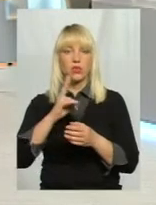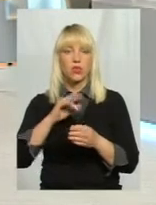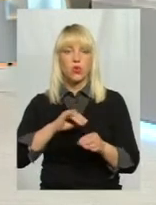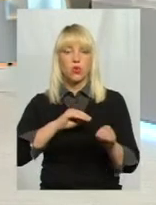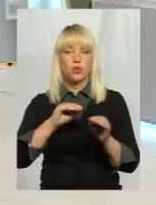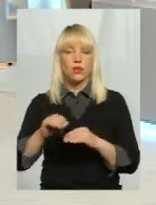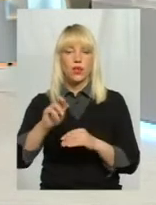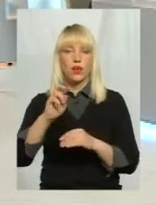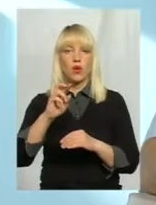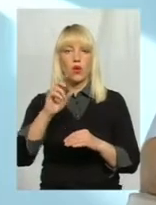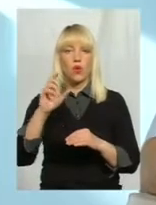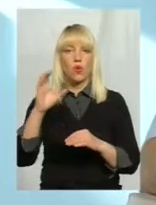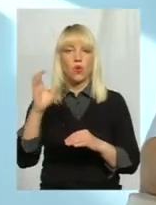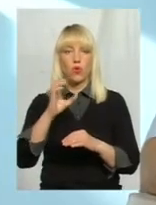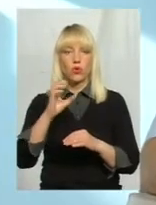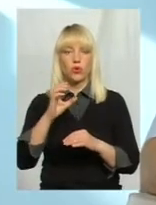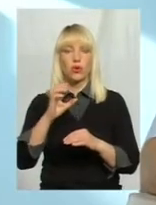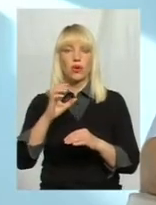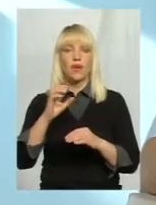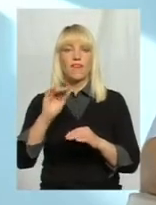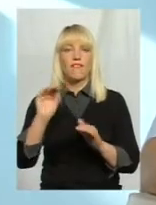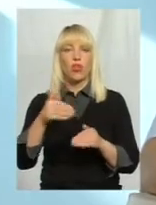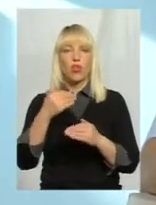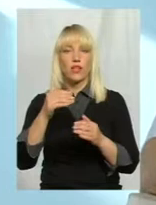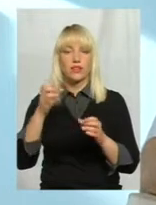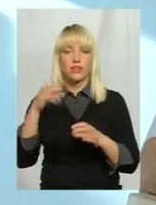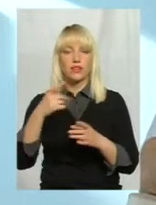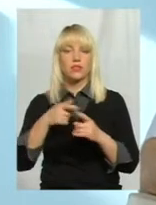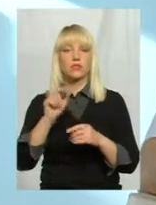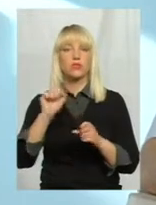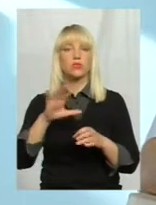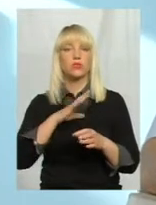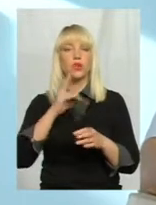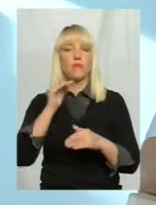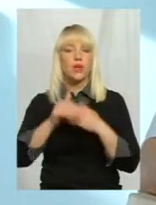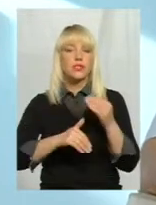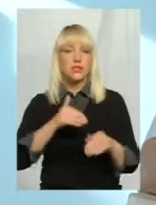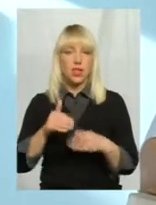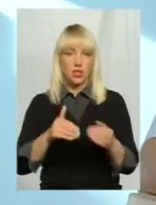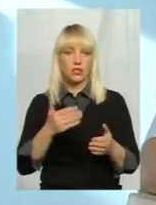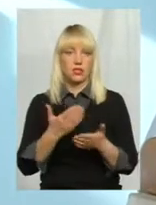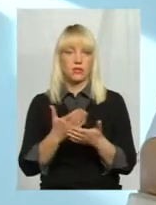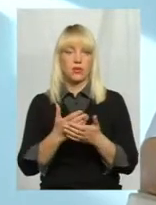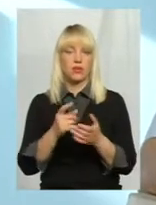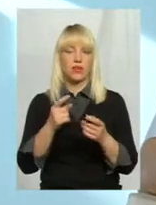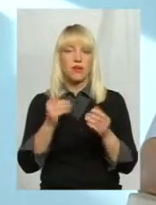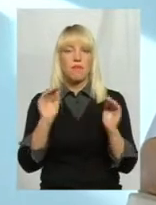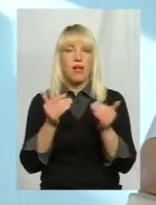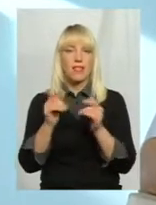ультрафіолетового проміння, це для невеликих, це може бути в басейнах, в інших якихось закладах, установах для